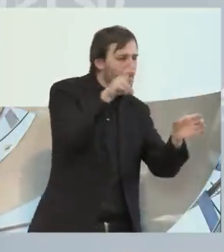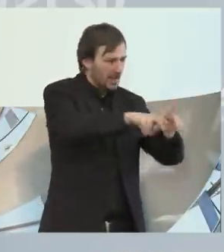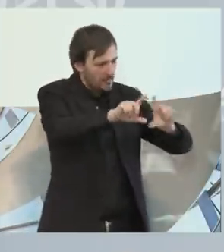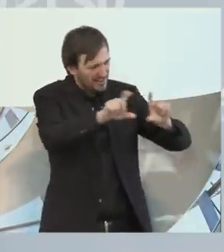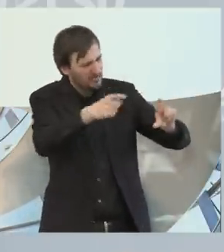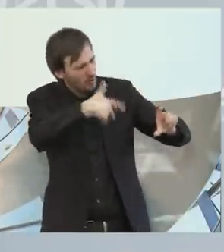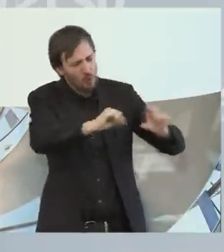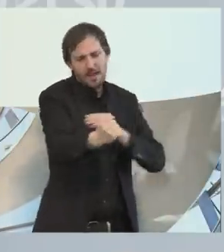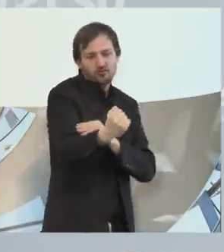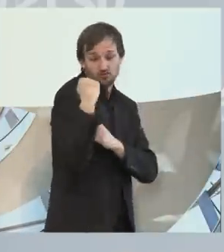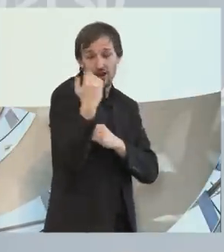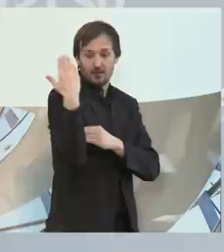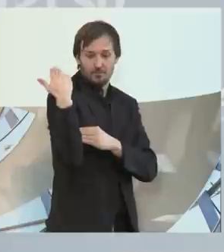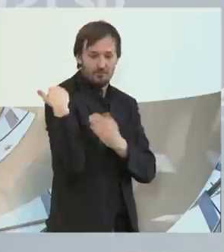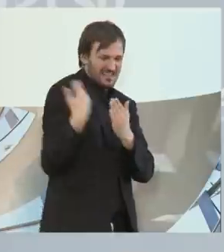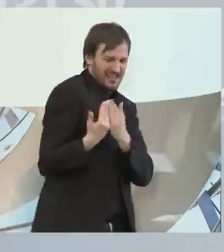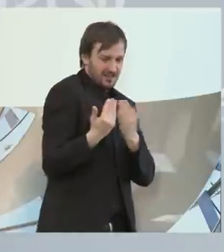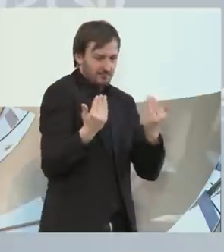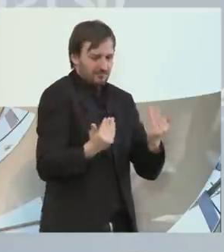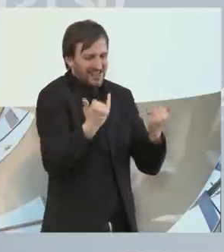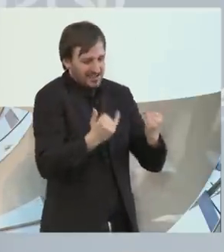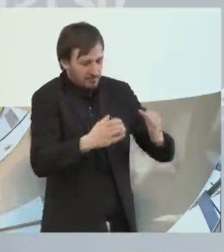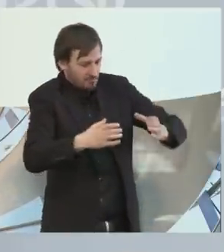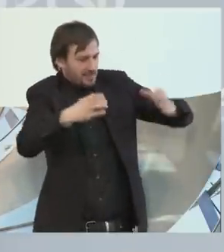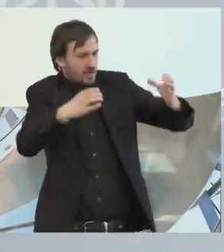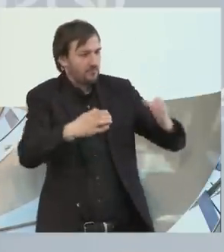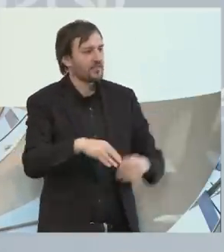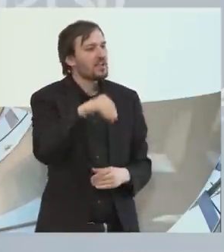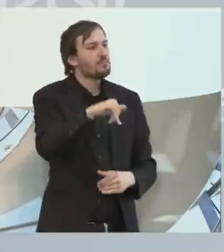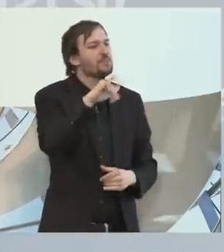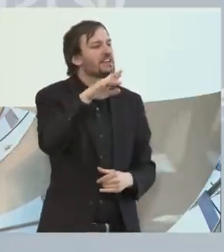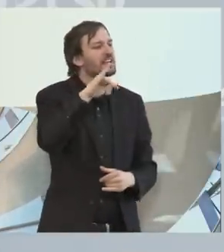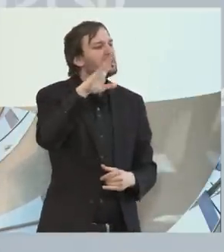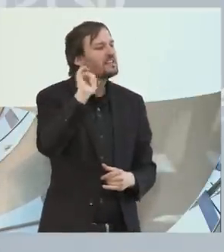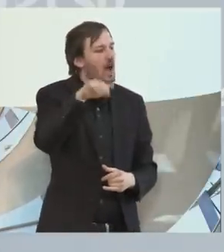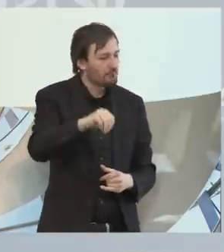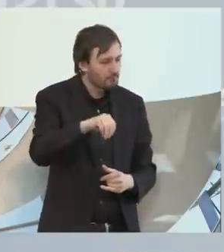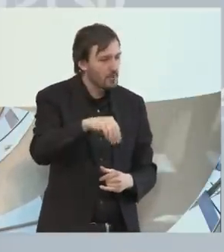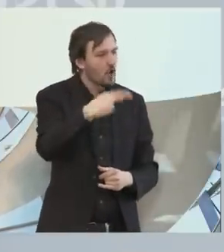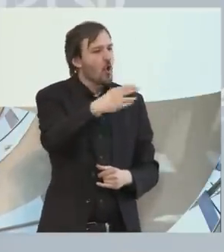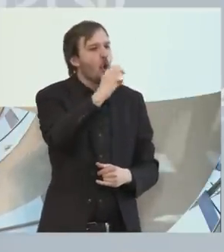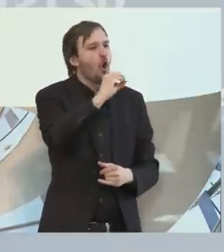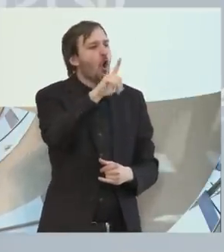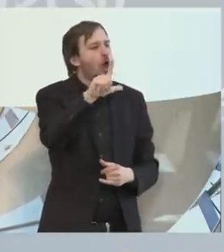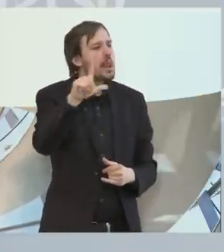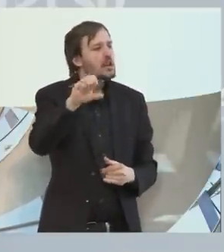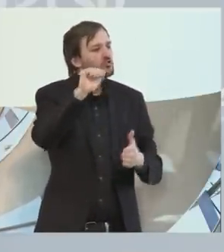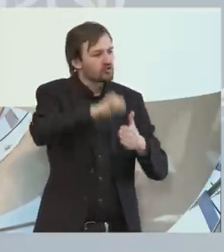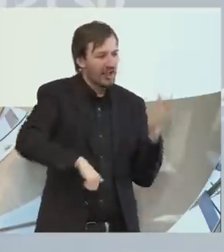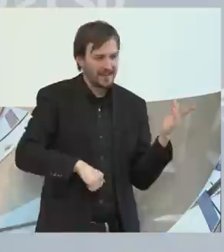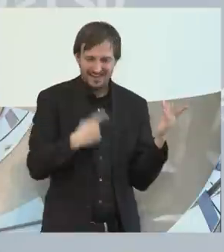entwickelt hat als zur jetzigen Zeit. Miriam Holstein, anerkannte Journalistin, wird durch die weiteren